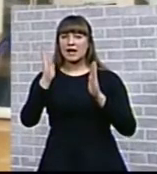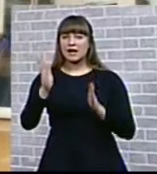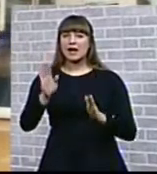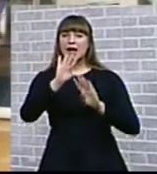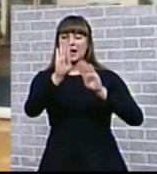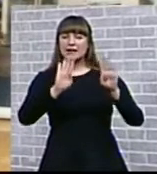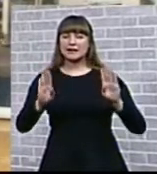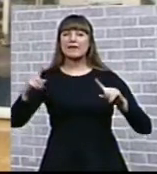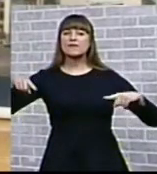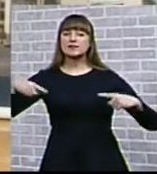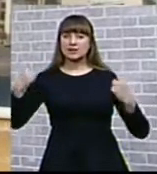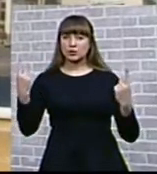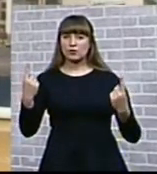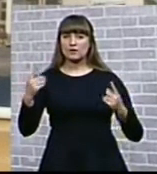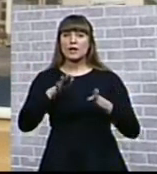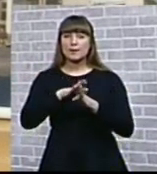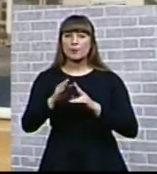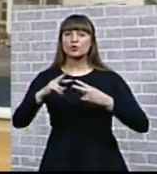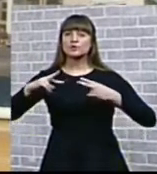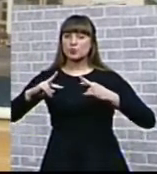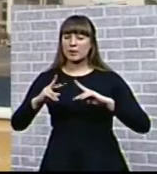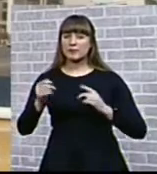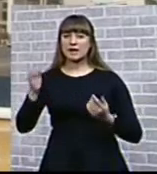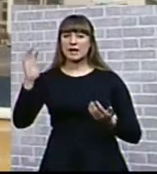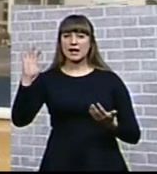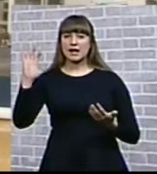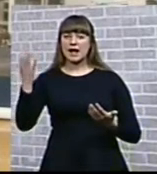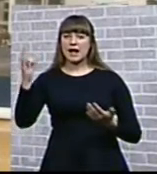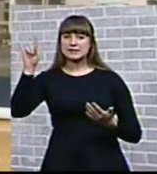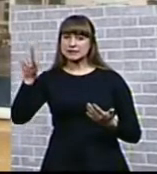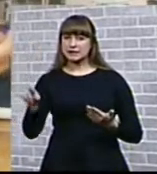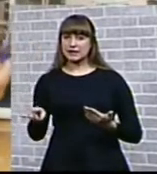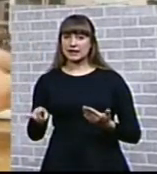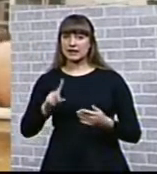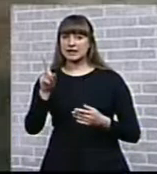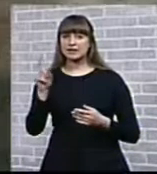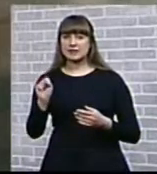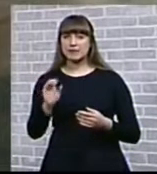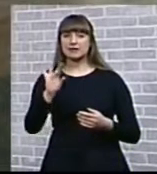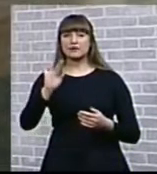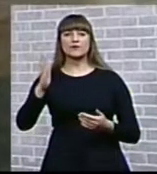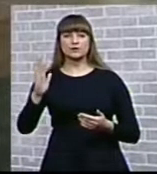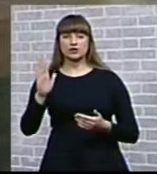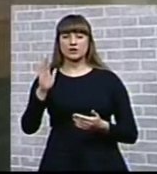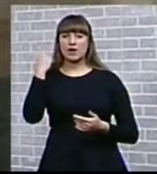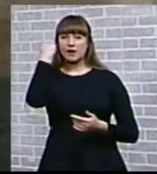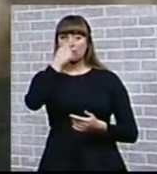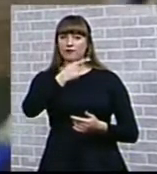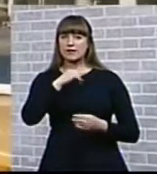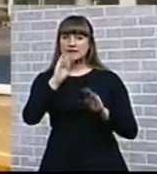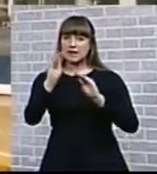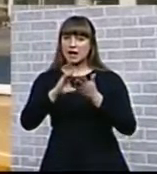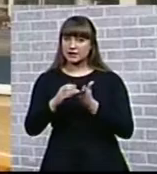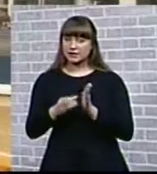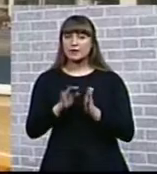восстановлены. Полностью мы поменяли остекление западного и восточного фасадов. Мы еще просим